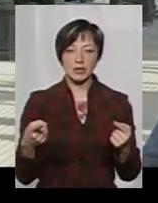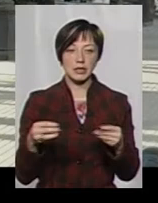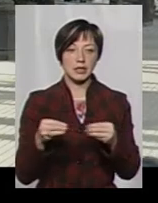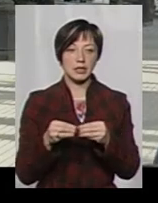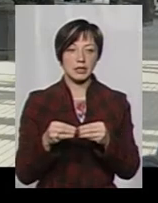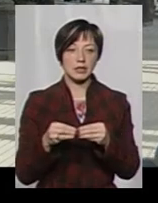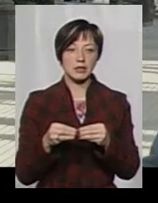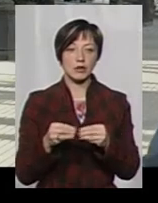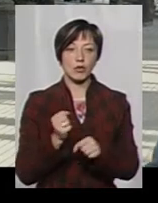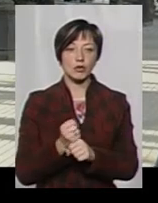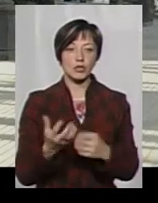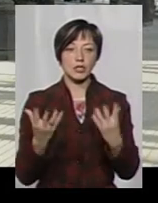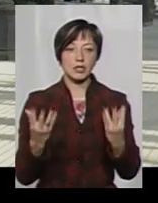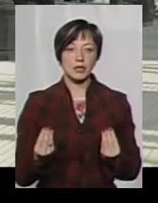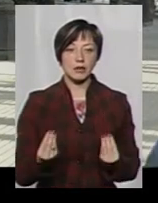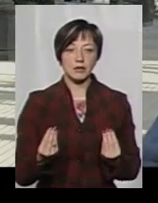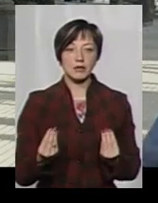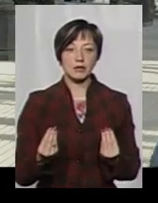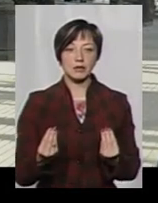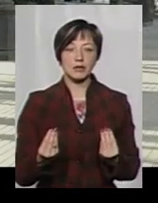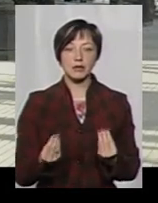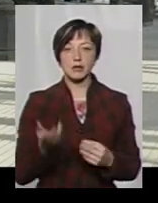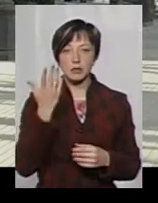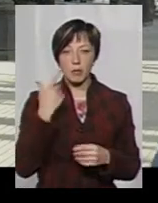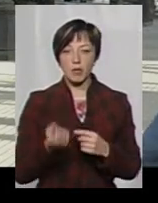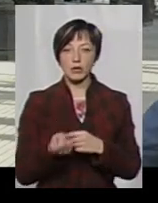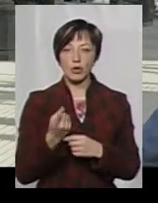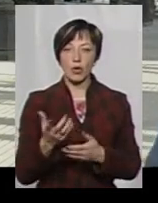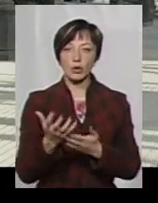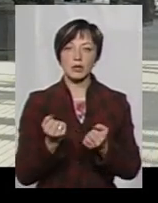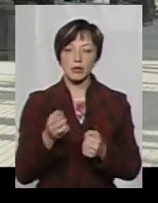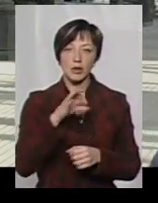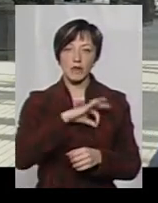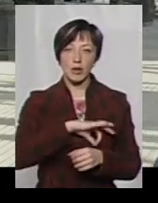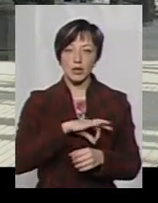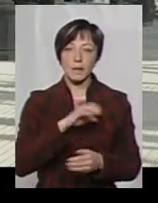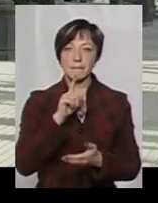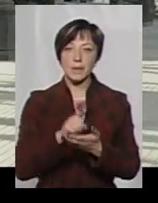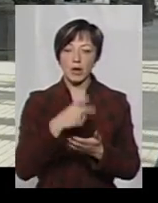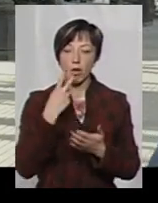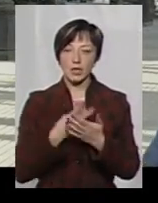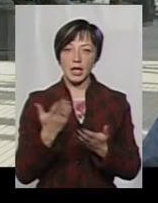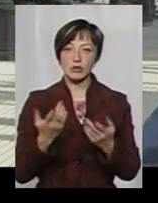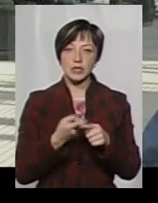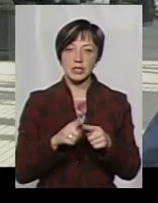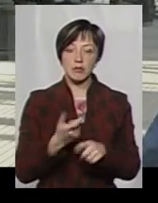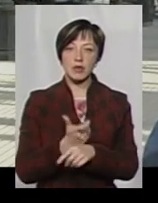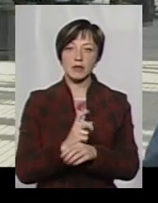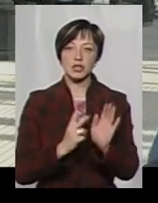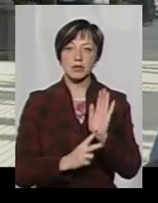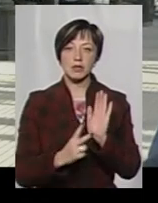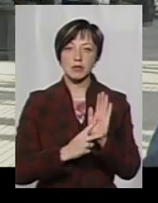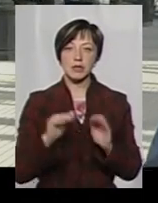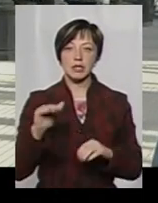робочих днів, з моменту отримання цієї вигоди чи якогось доходу, має показати, якщо це перевищує 77